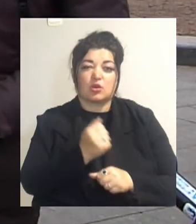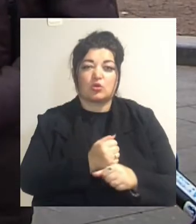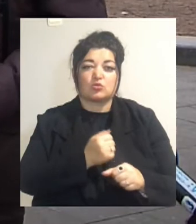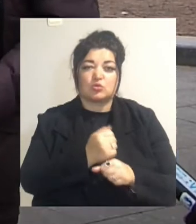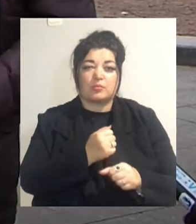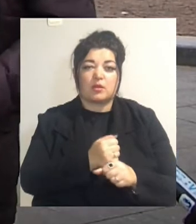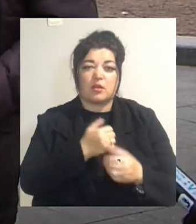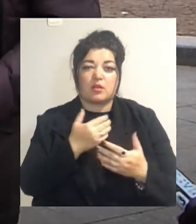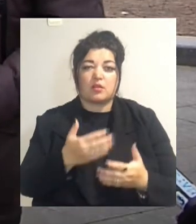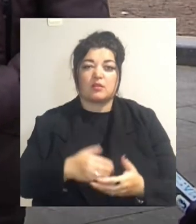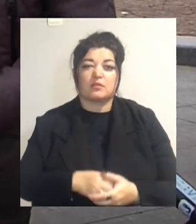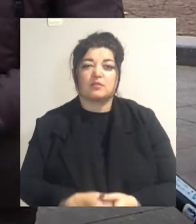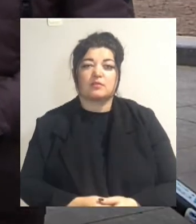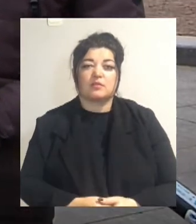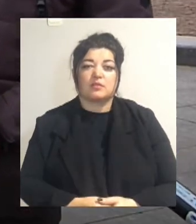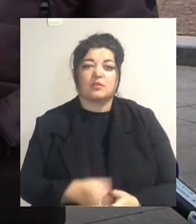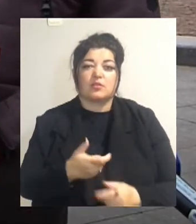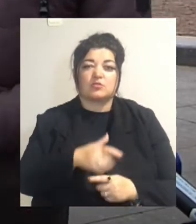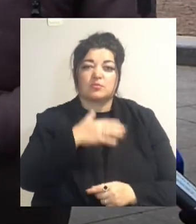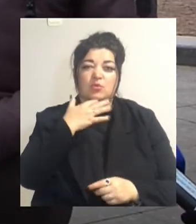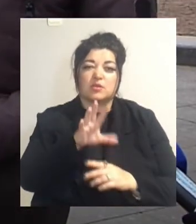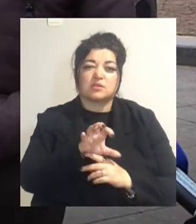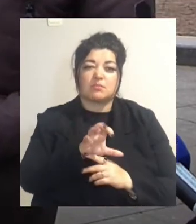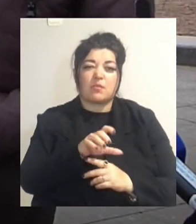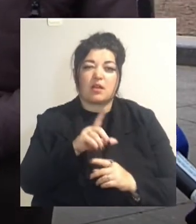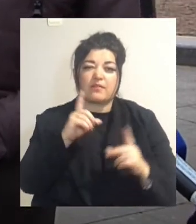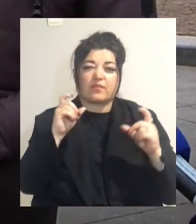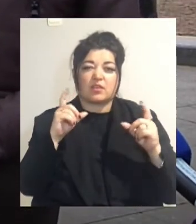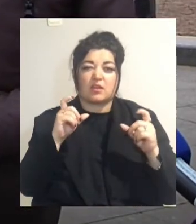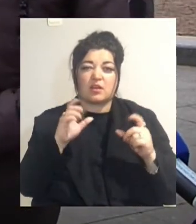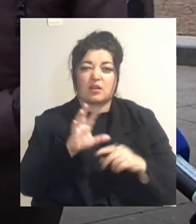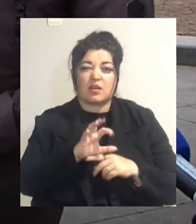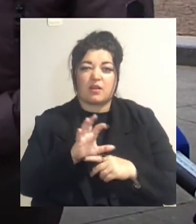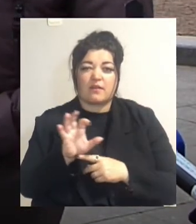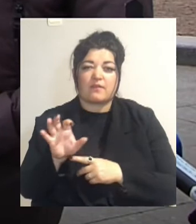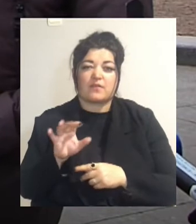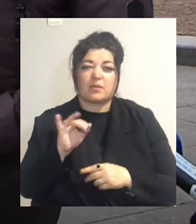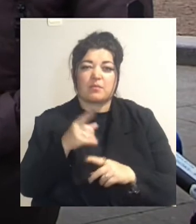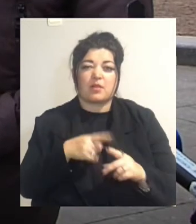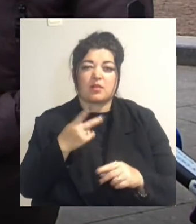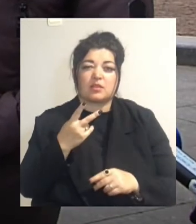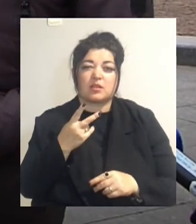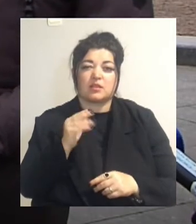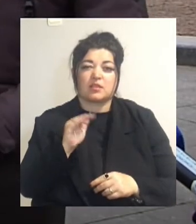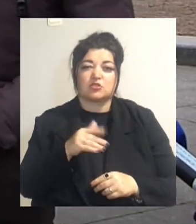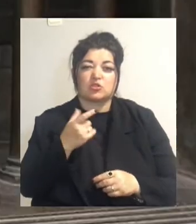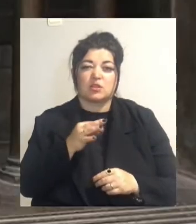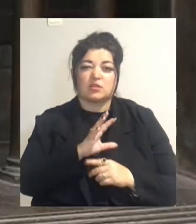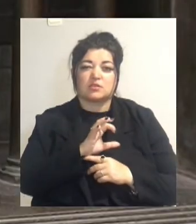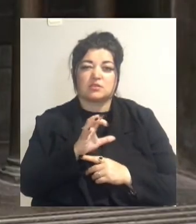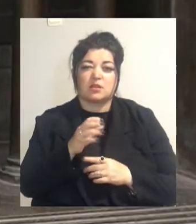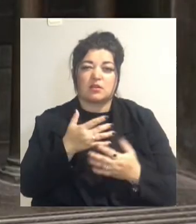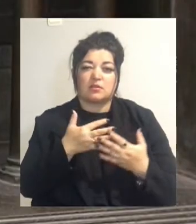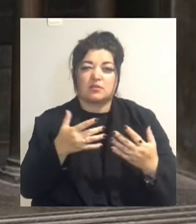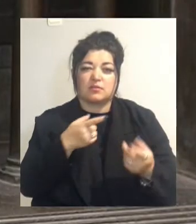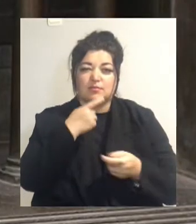фотоаппаратом очень-очень много, снимали фотографії, там, нескільки тисяч, і полторы тисячі где-то сняли з дрону, з воздуху. Тут